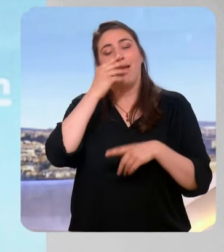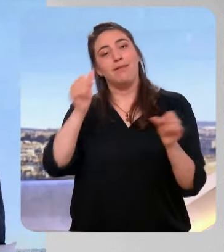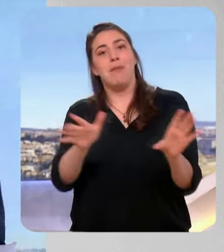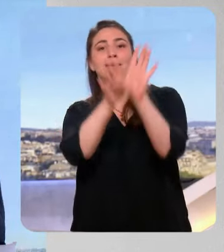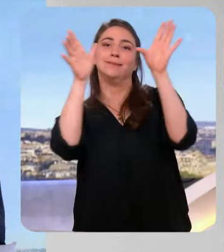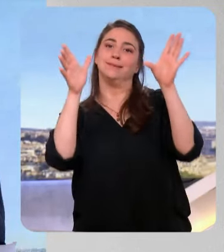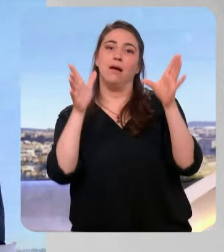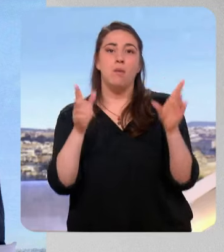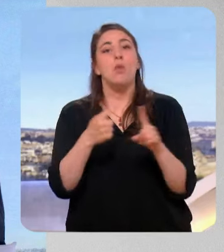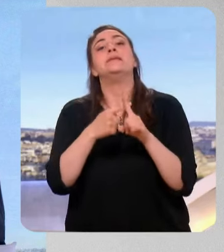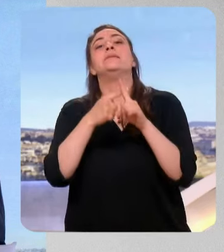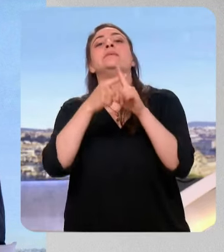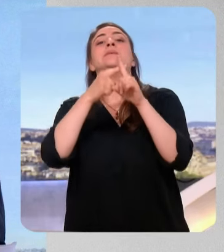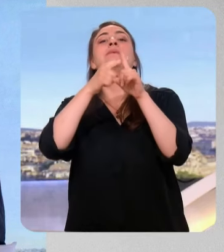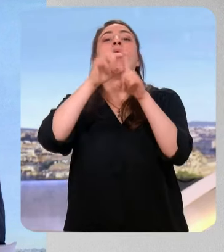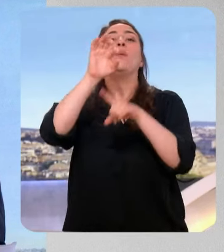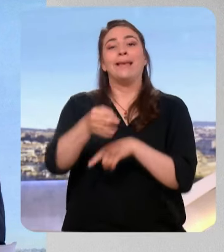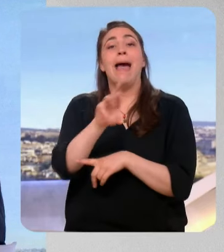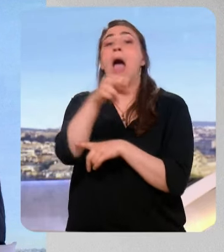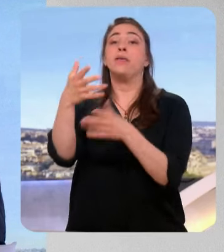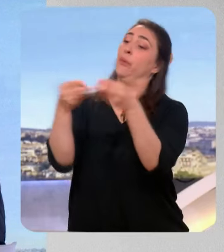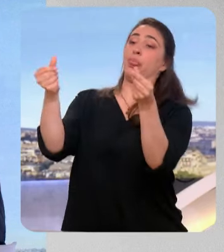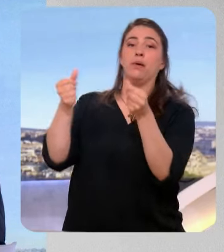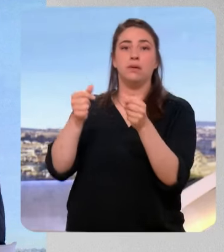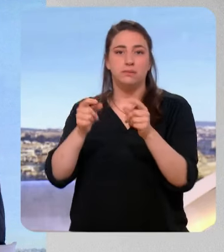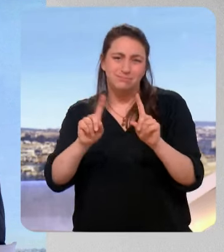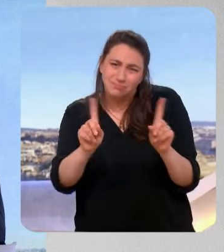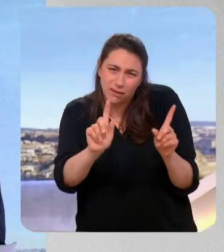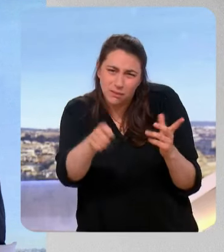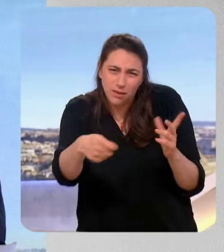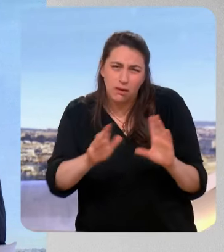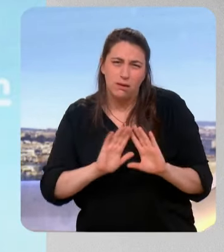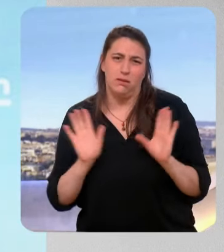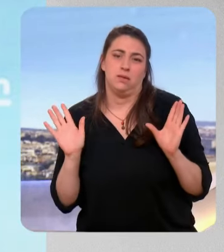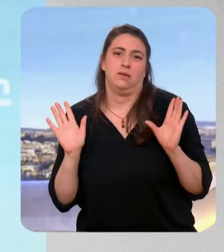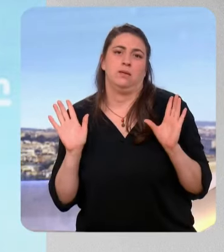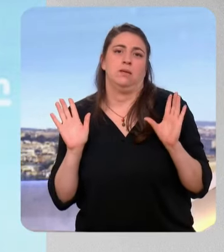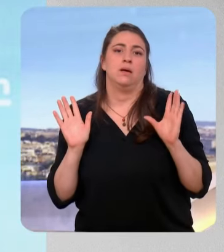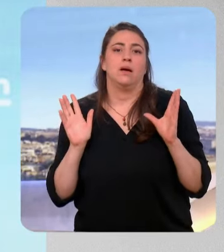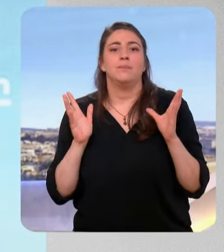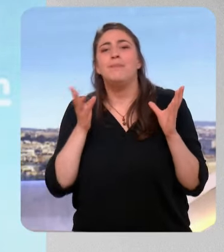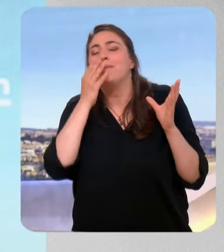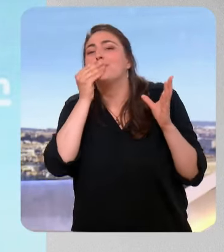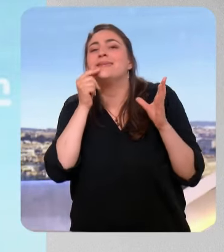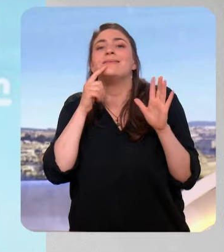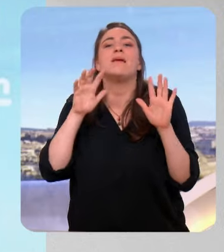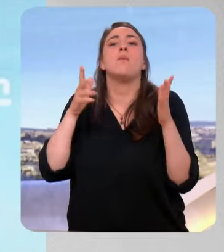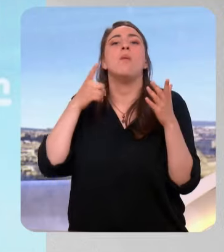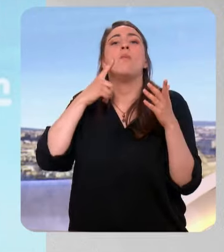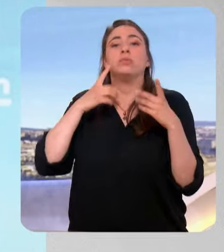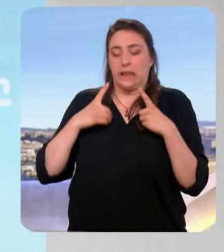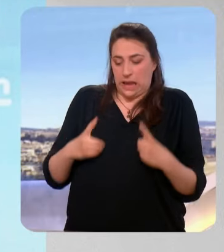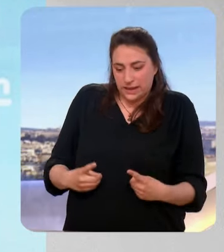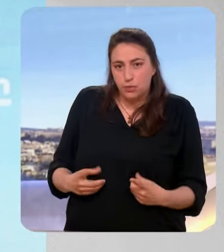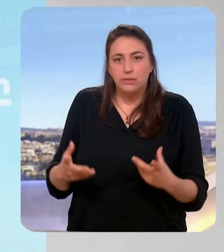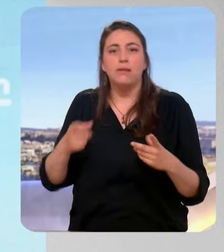RN ne va pas disparaître du paysage politique, soyons clairs. Et même s'il n'obtient qu'un nombre finalement assez décevant de députés par